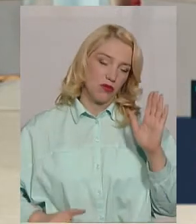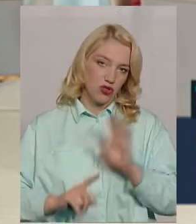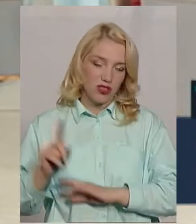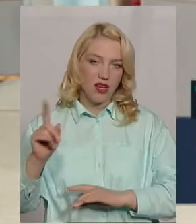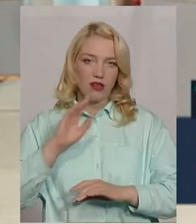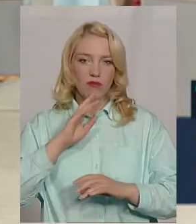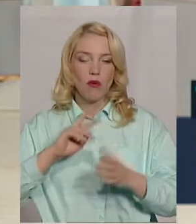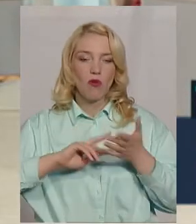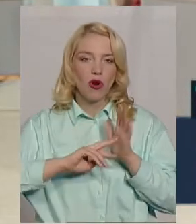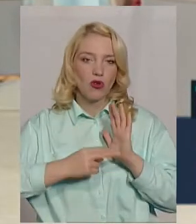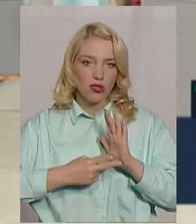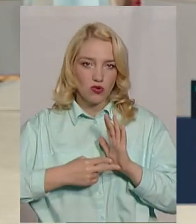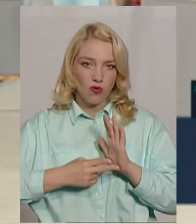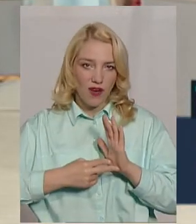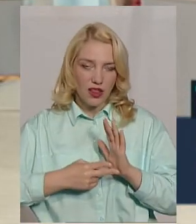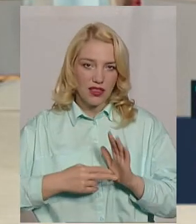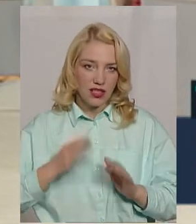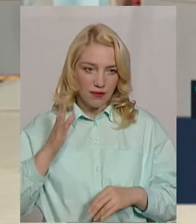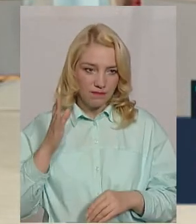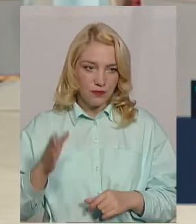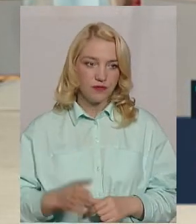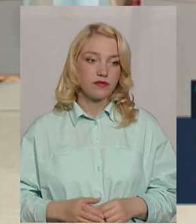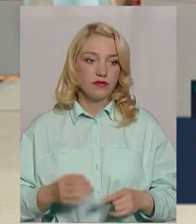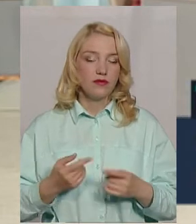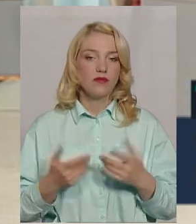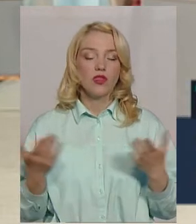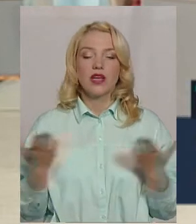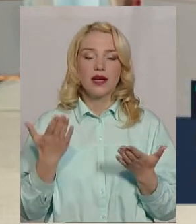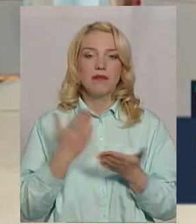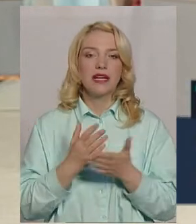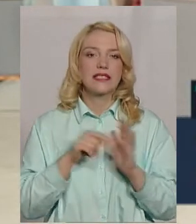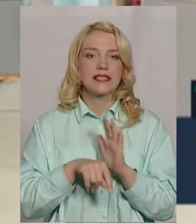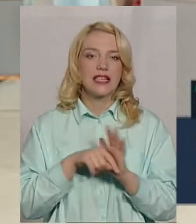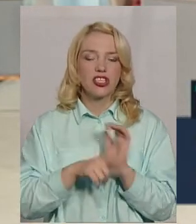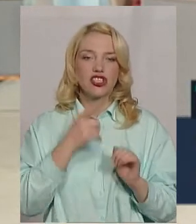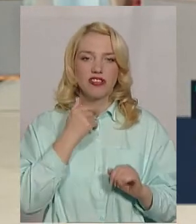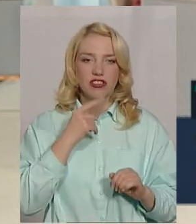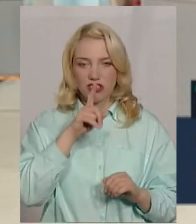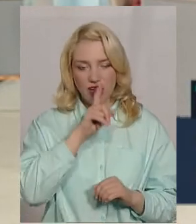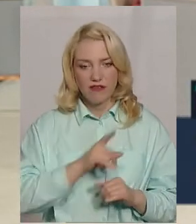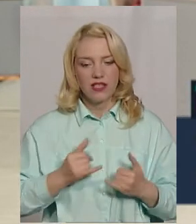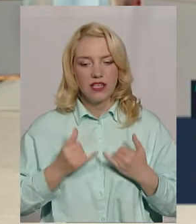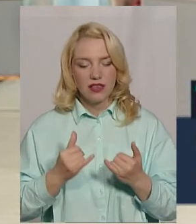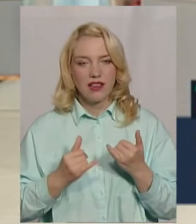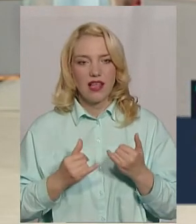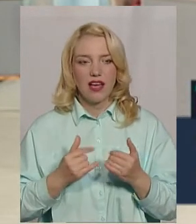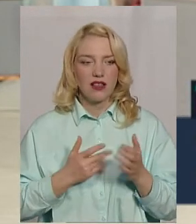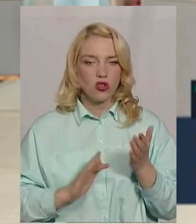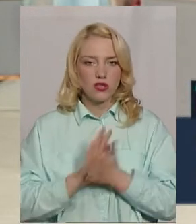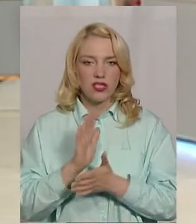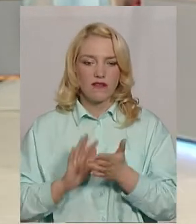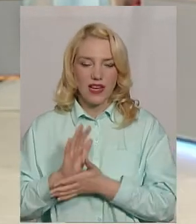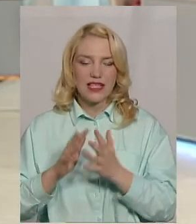вже прогнозувати. Яке значення має червень для дозрівання сільгоспкультур на полях?